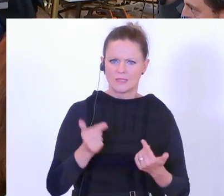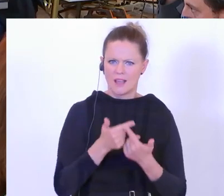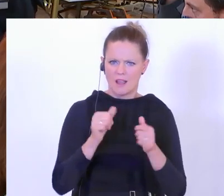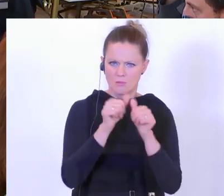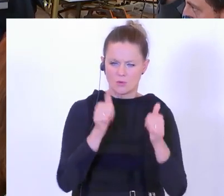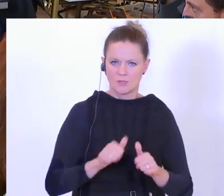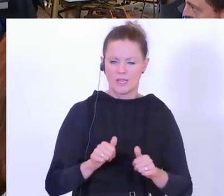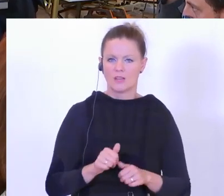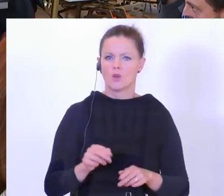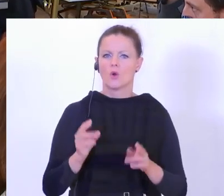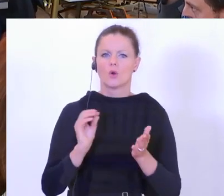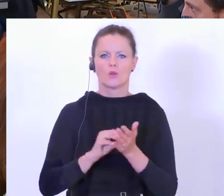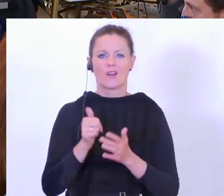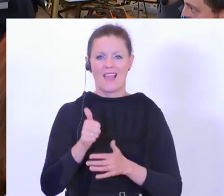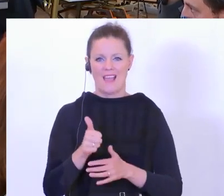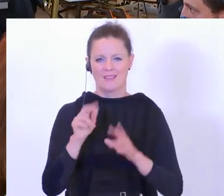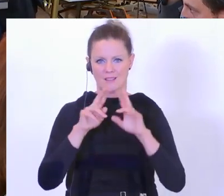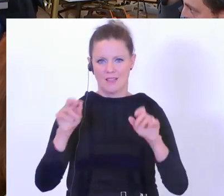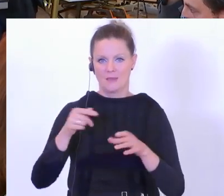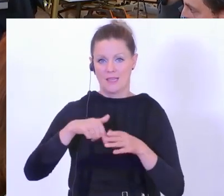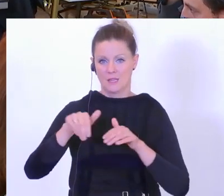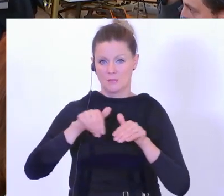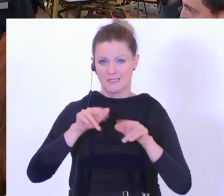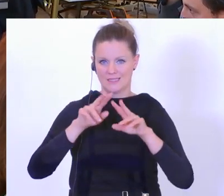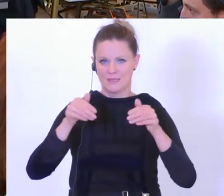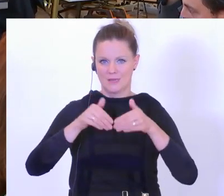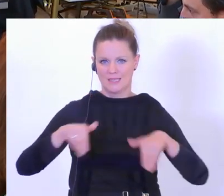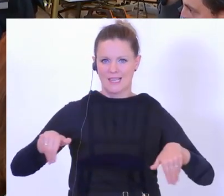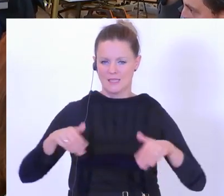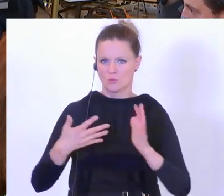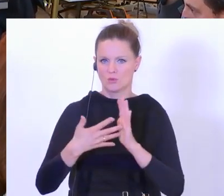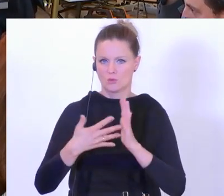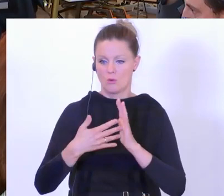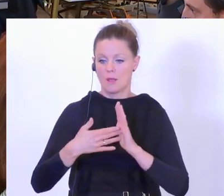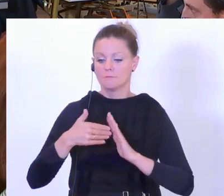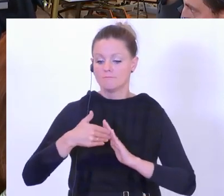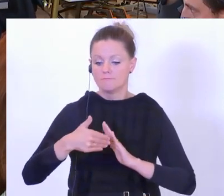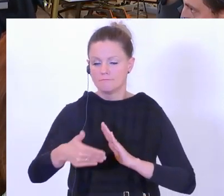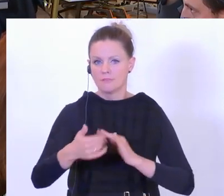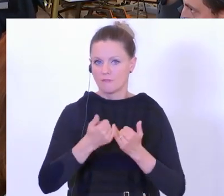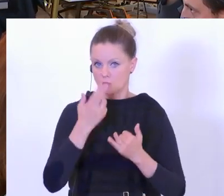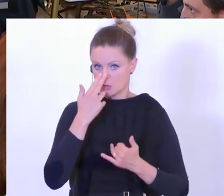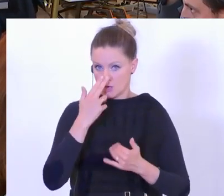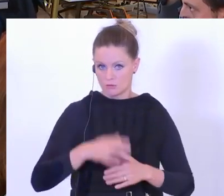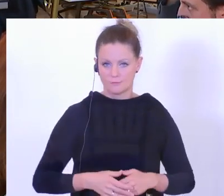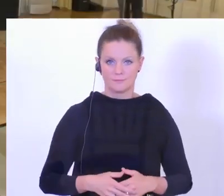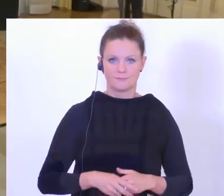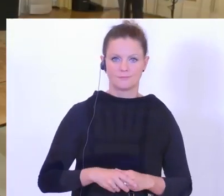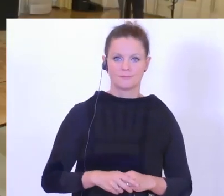Innenminister. Thema Grenzkontrollen. Wie wird denn da der Fahrplan in den nächsten Wochen oder Monaten sein?